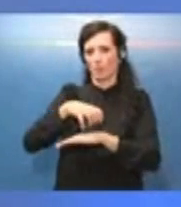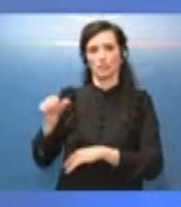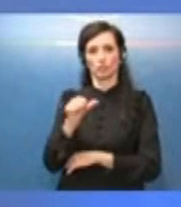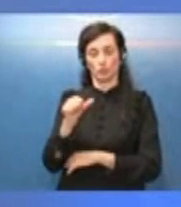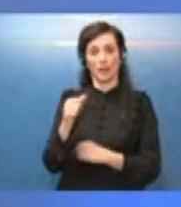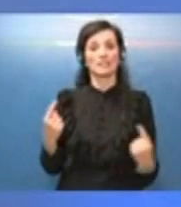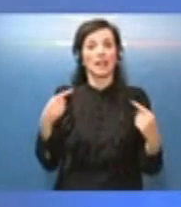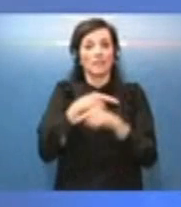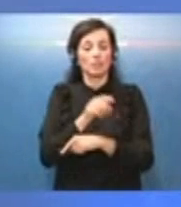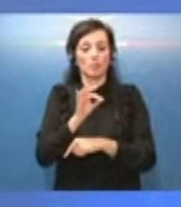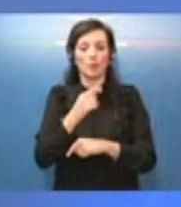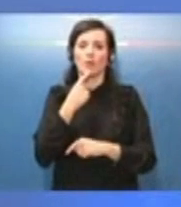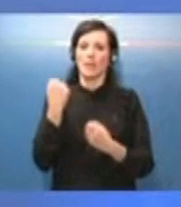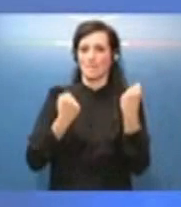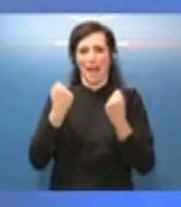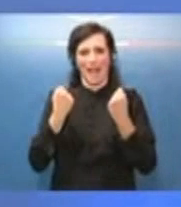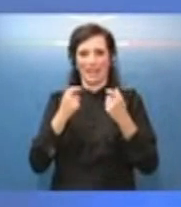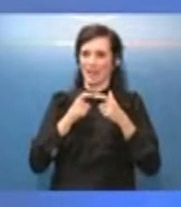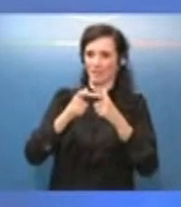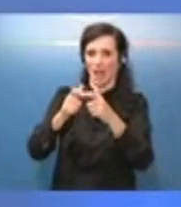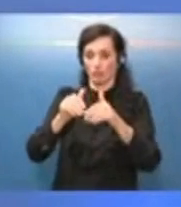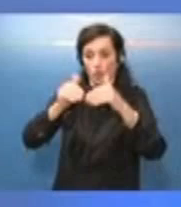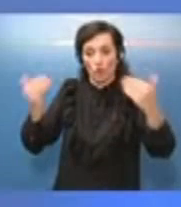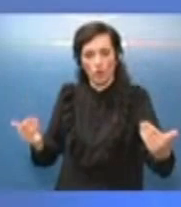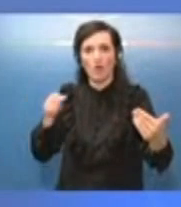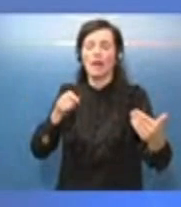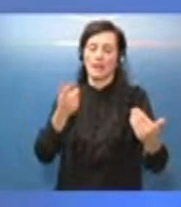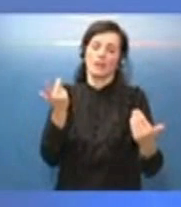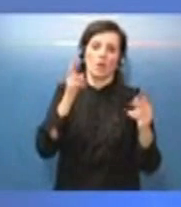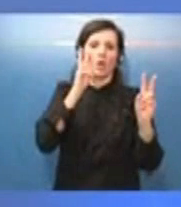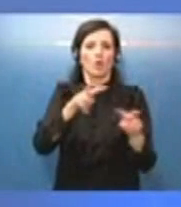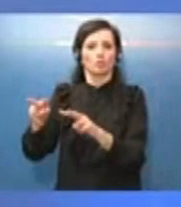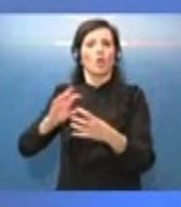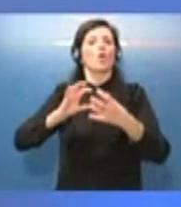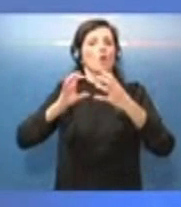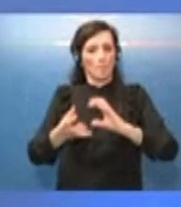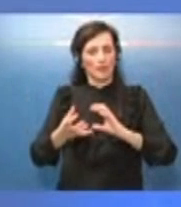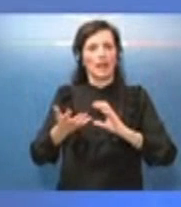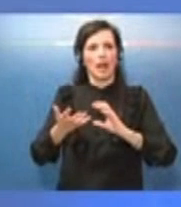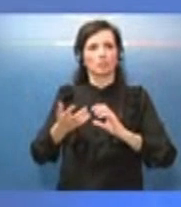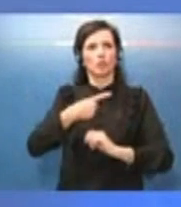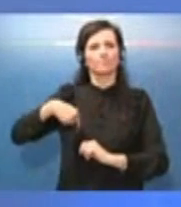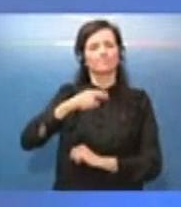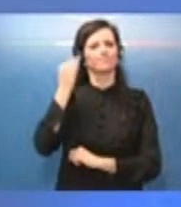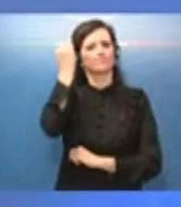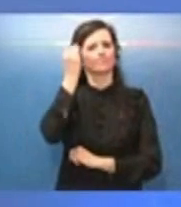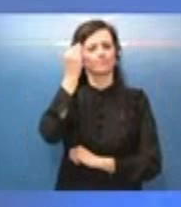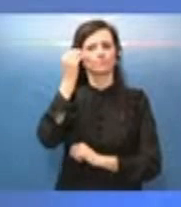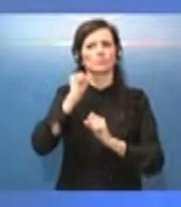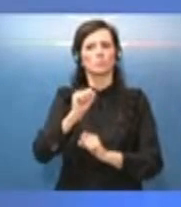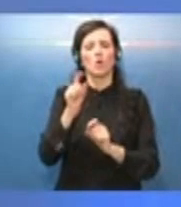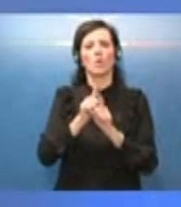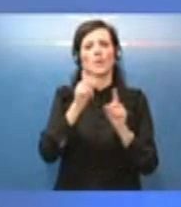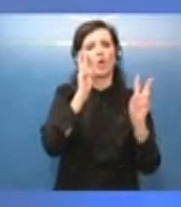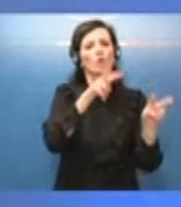Per quanto riguarda invece chi arriva in macchina ovviamente i controlli sono molto più complicati e stiamo pensando a una serie di controlli a campiona.